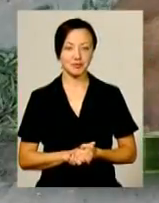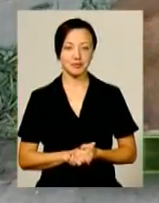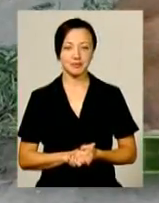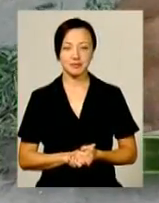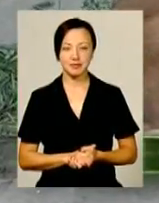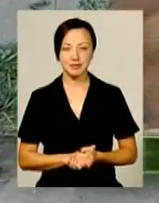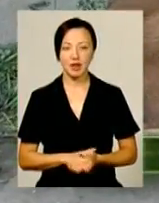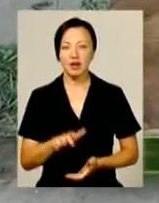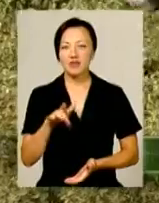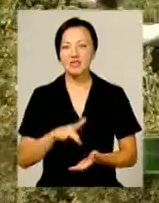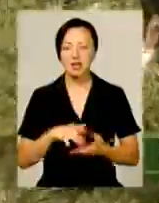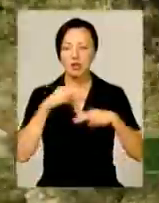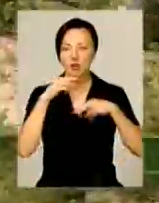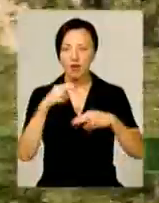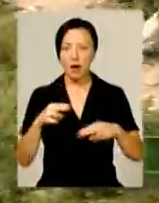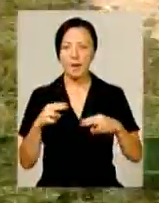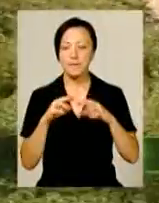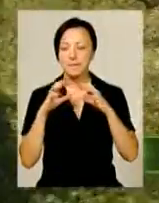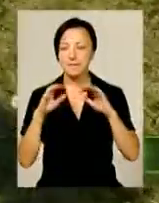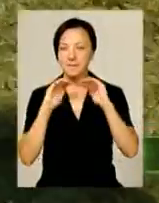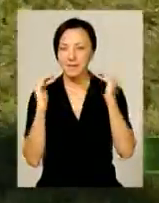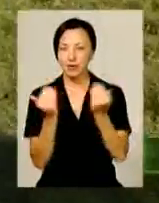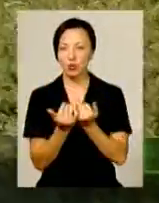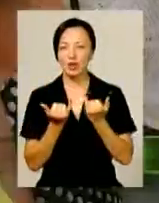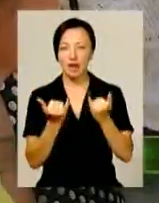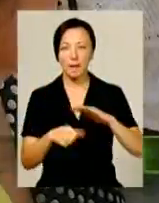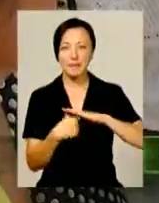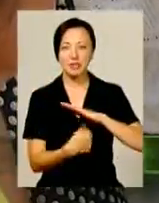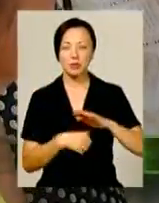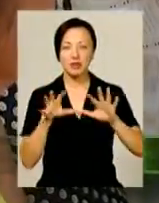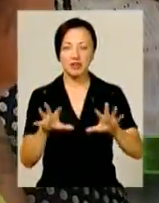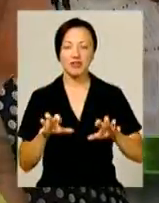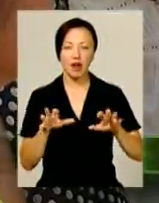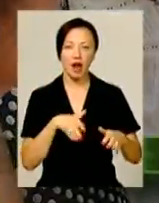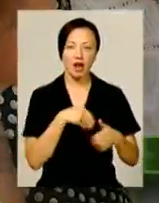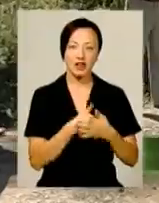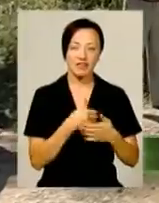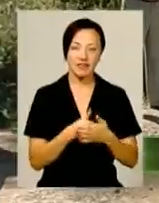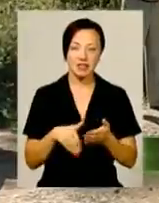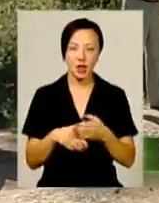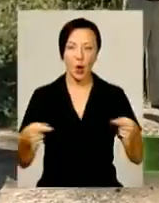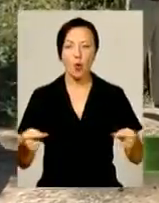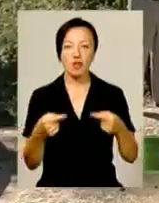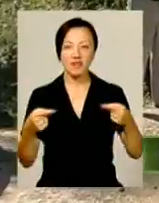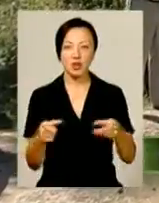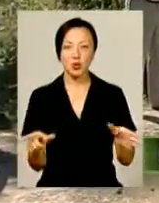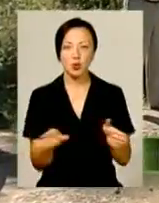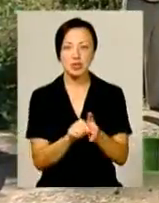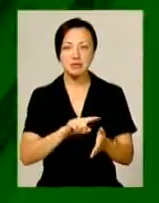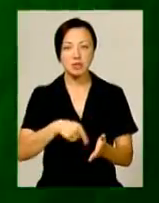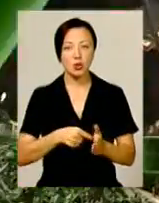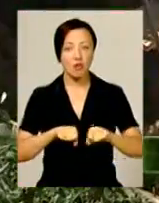У центрі уваги притулок для бездомних тварин. Волонтери і громадські активісти конфліктують з міською владою.